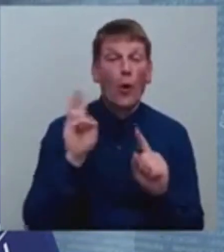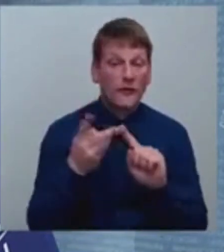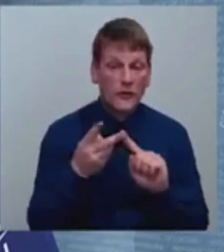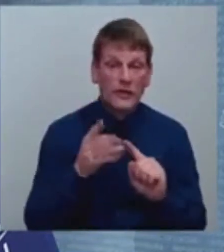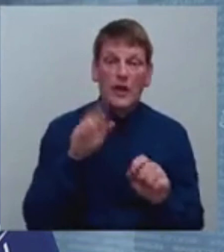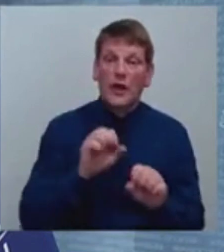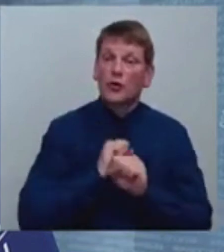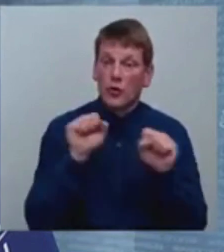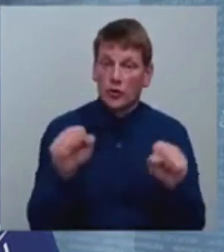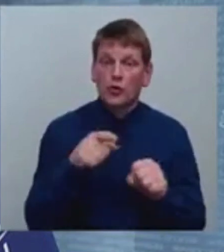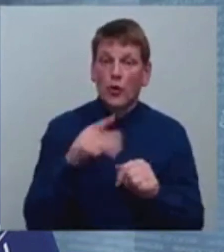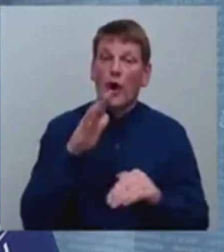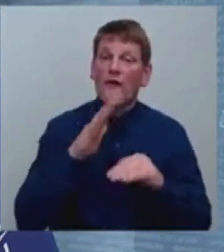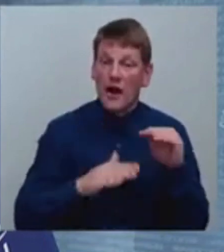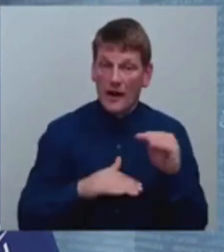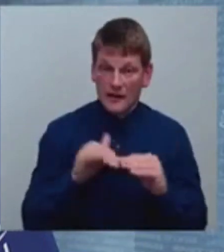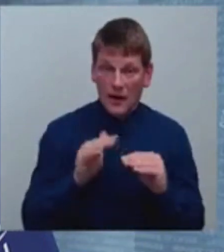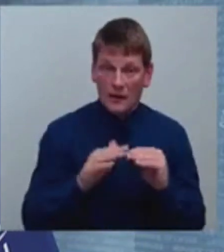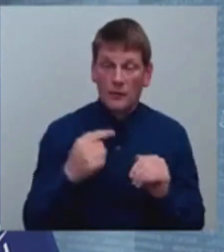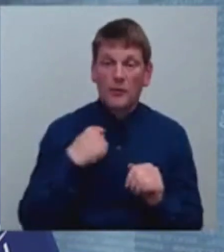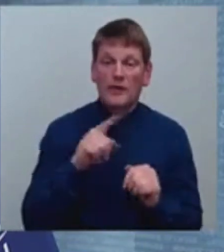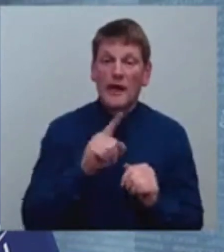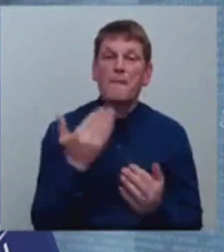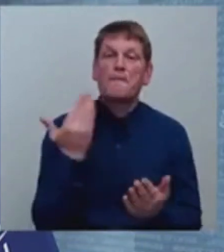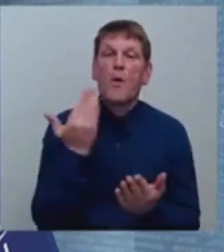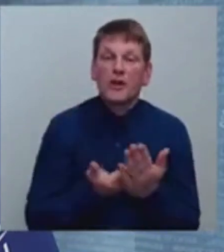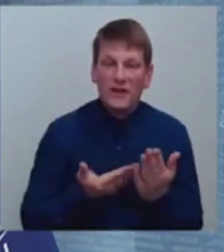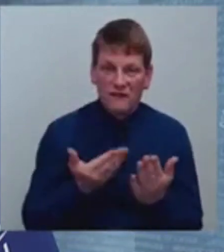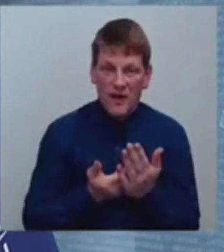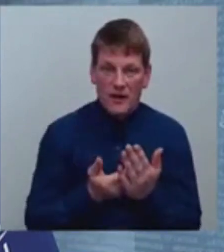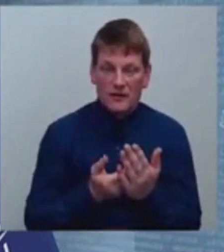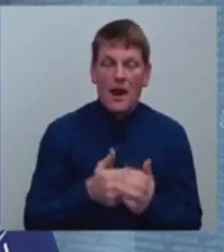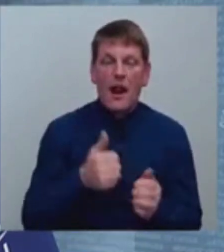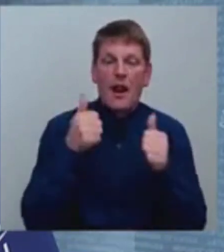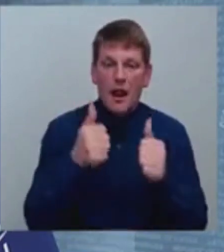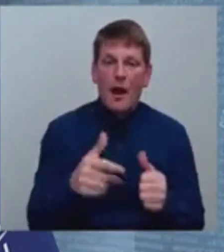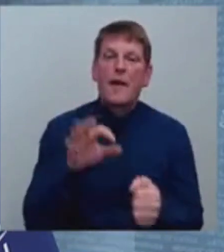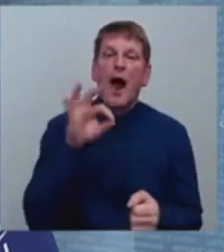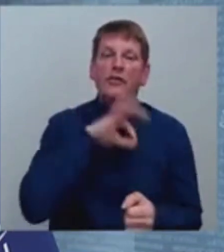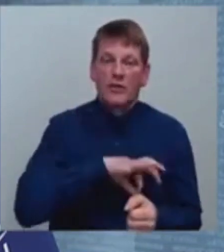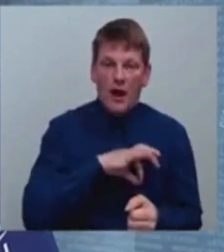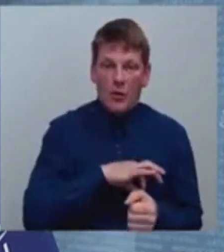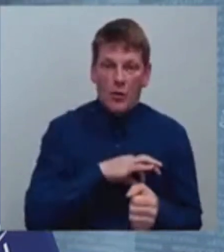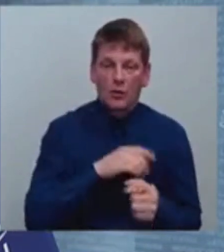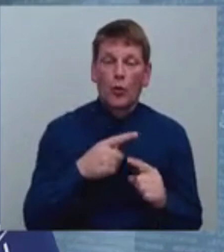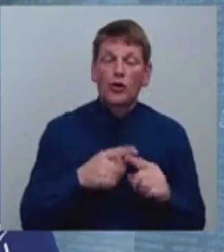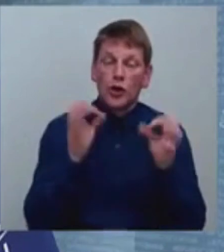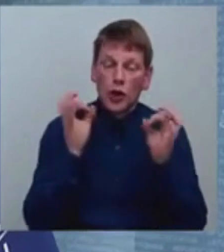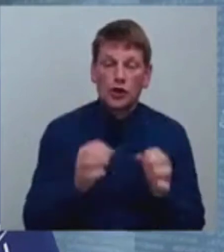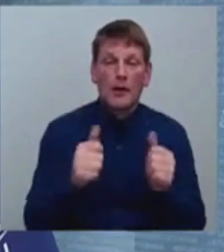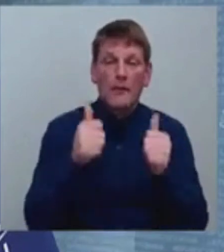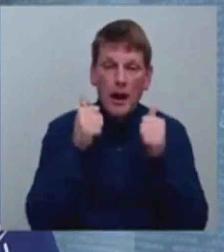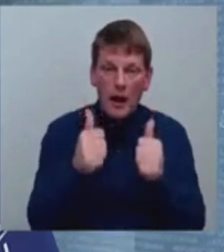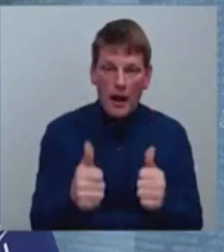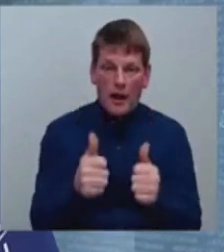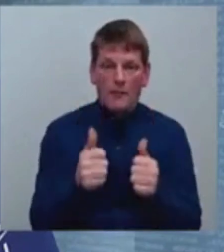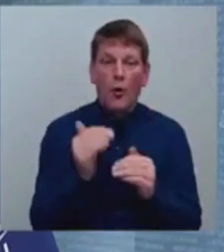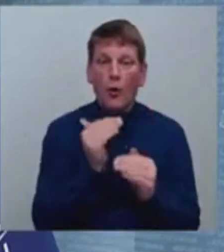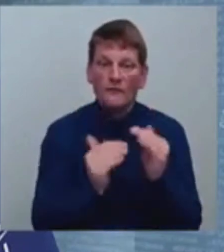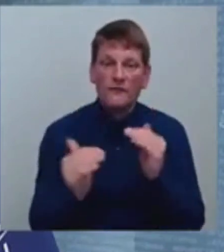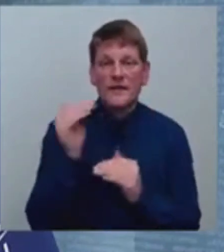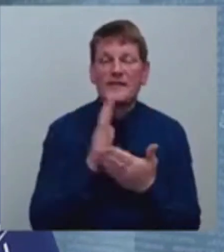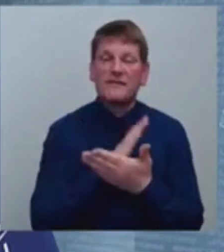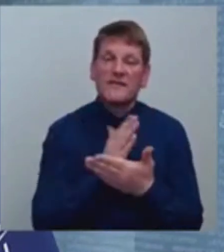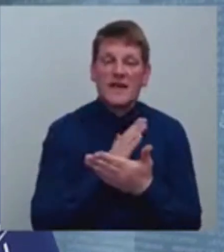nodrošinātu šo te kvalitāti, tie ir motivēti, labi atalgoti un tiešām labi un virsvidējās